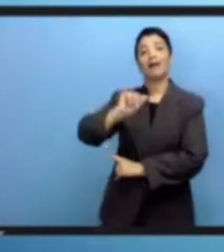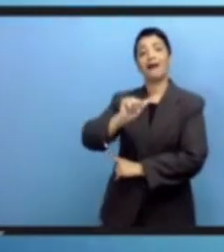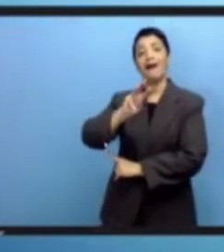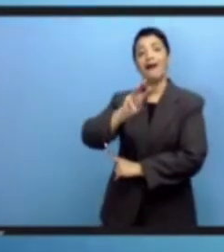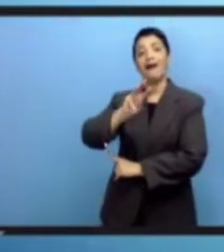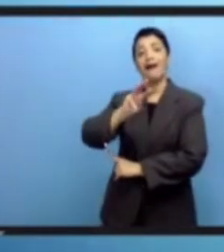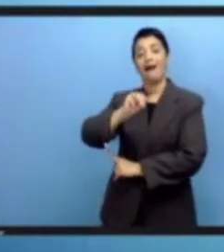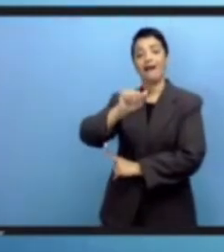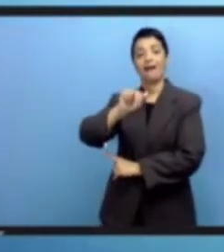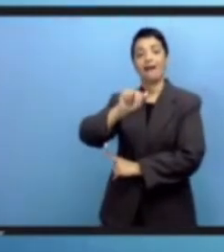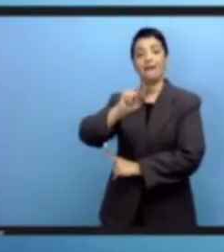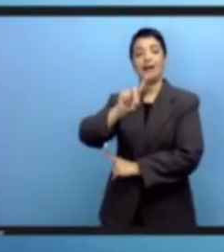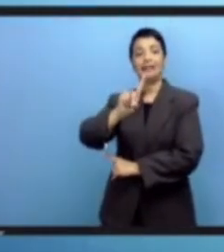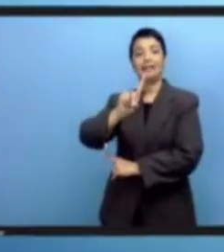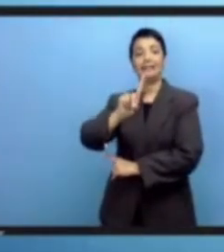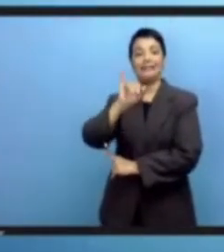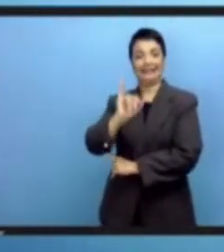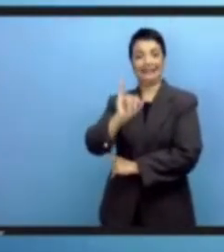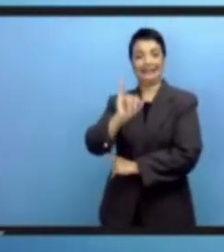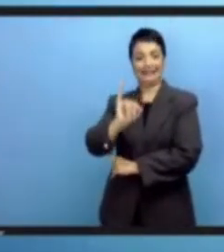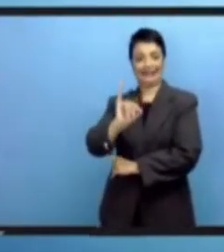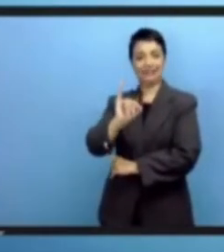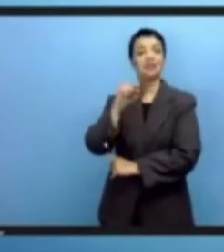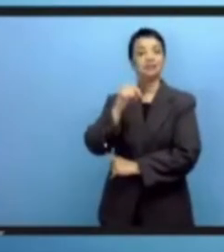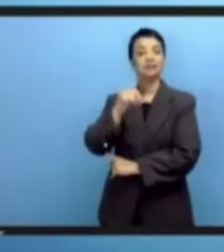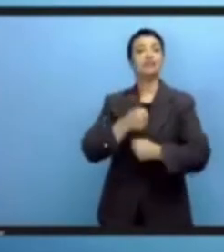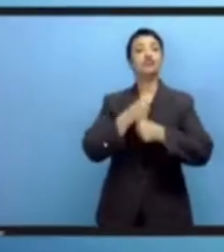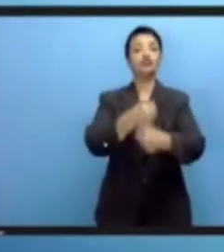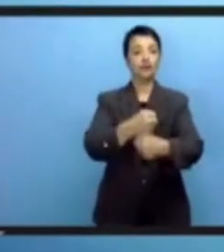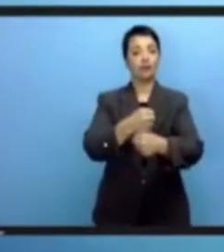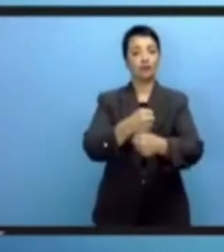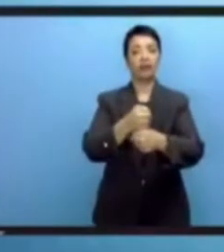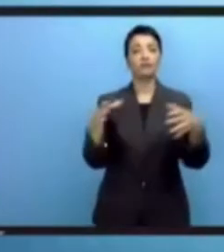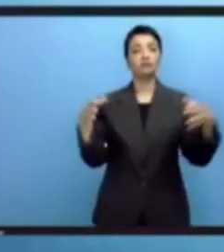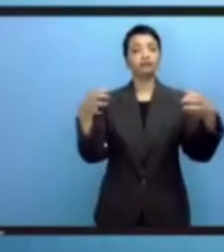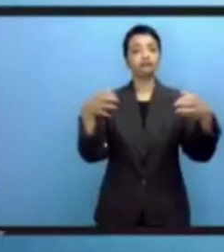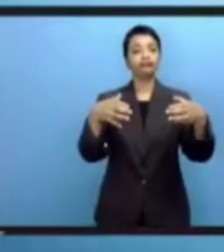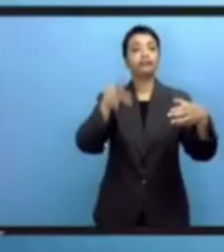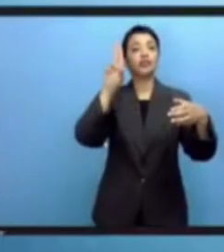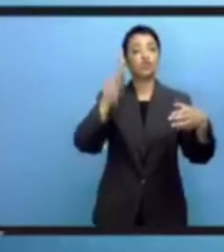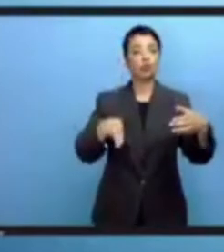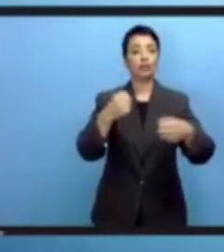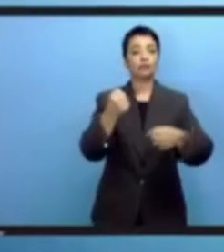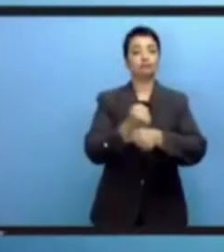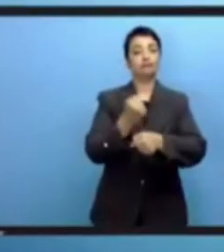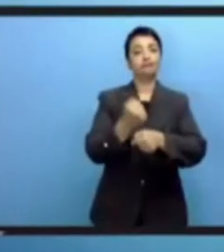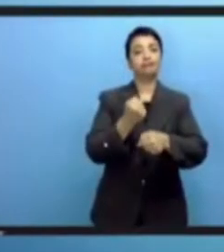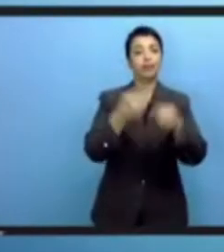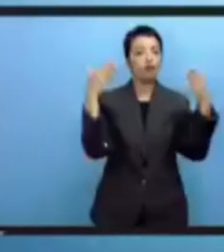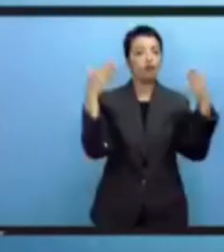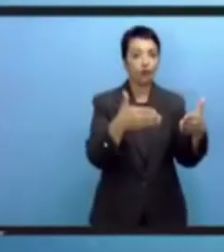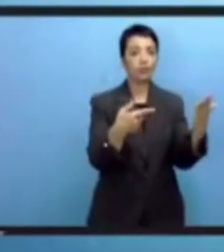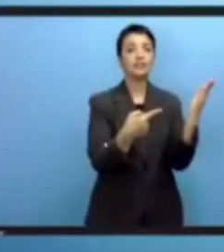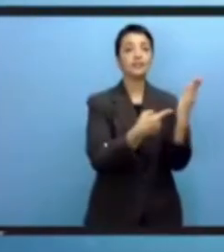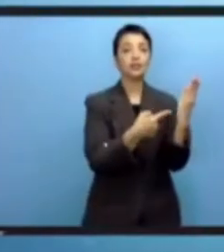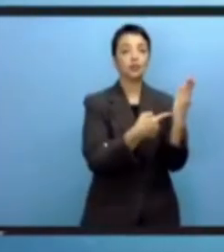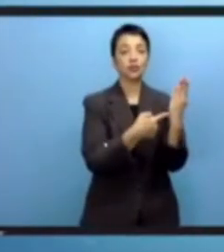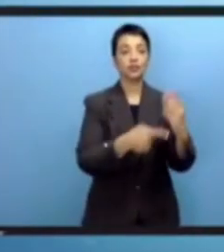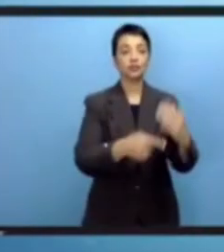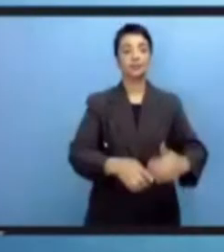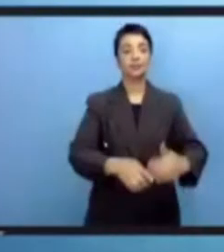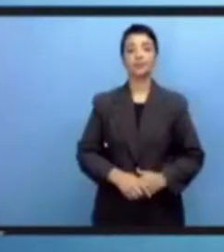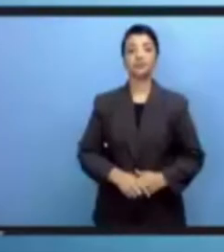الوكيل الأمين العام وهو مبعوث أمين عام المتحدة المعني